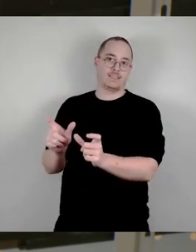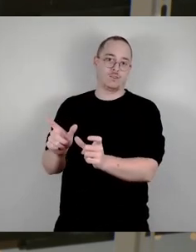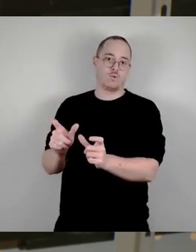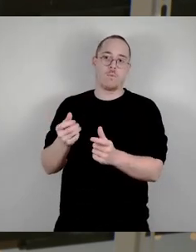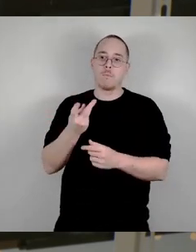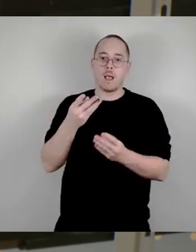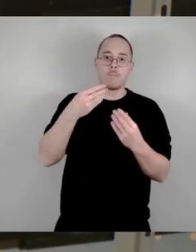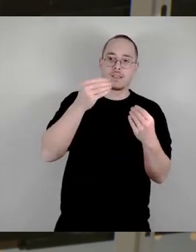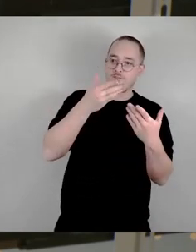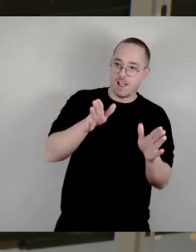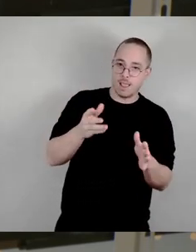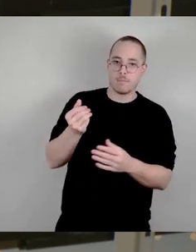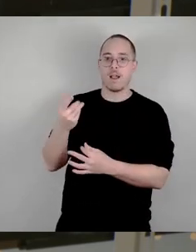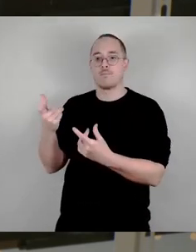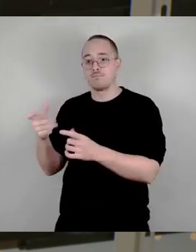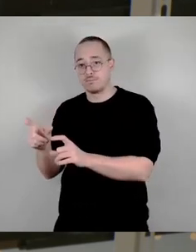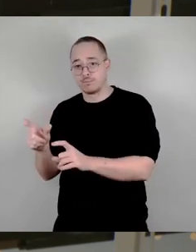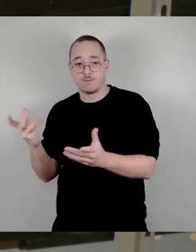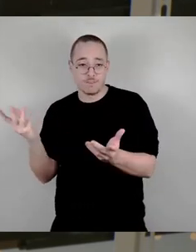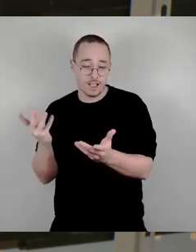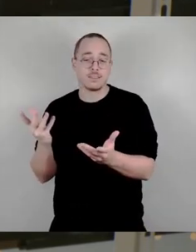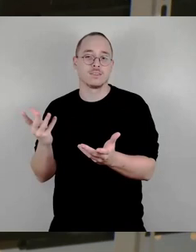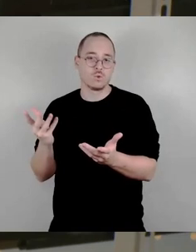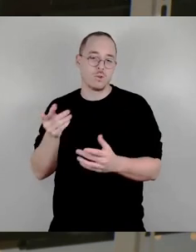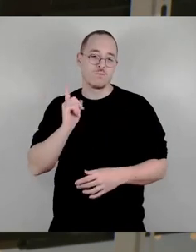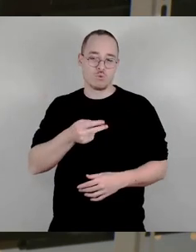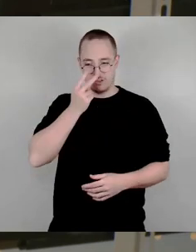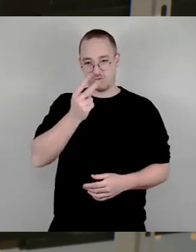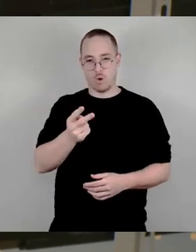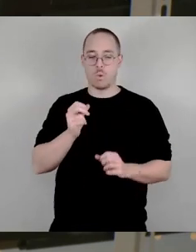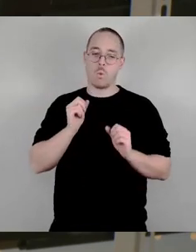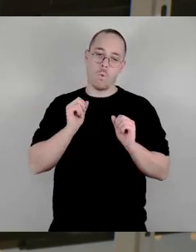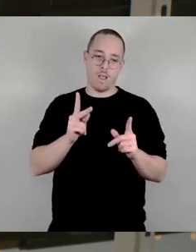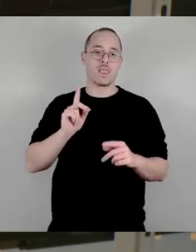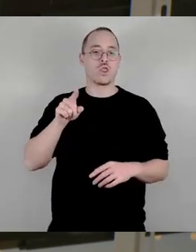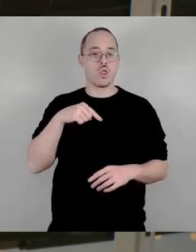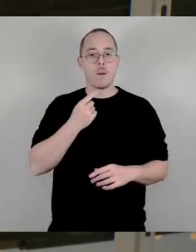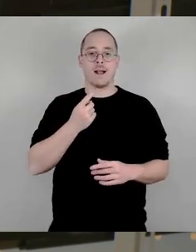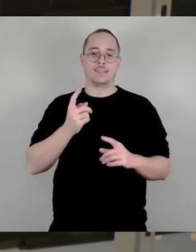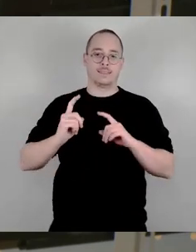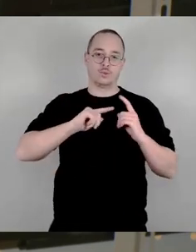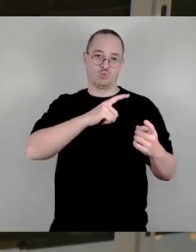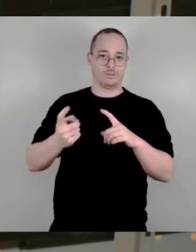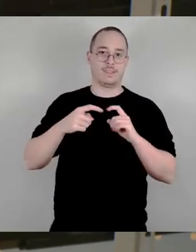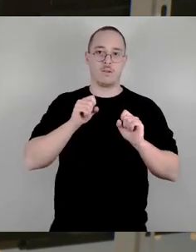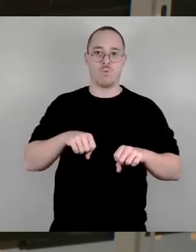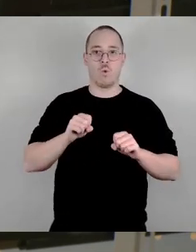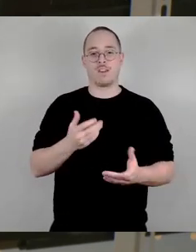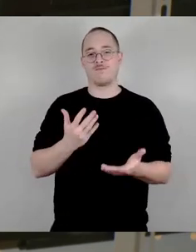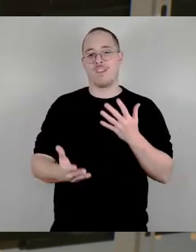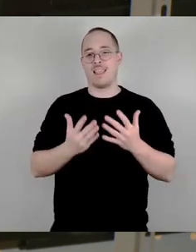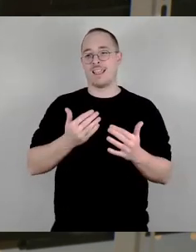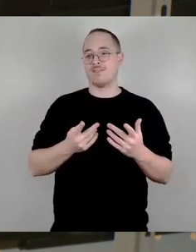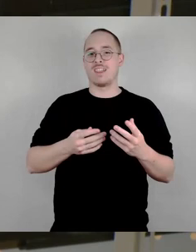doch sehr großzügig. Da kann man sicherlich noch mal drüber debattieren, ob da die Prioritätensetzung immer